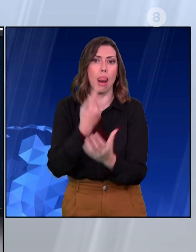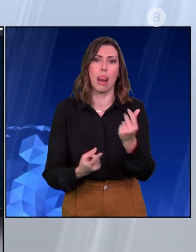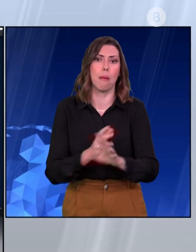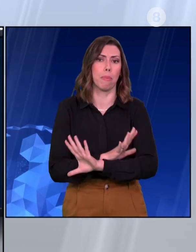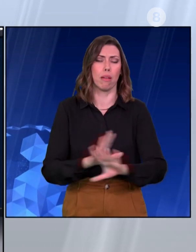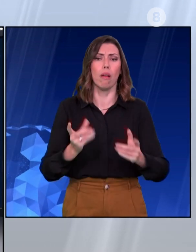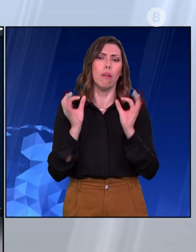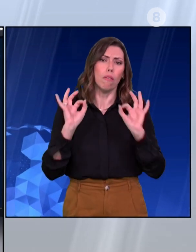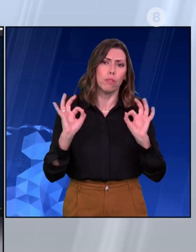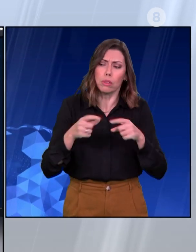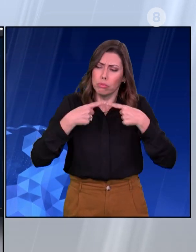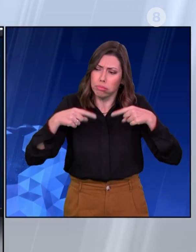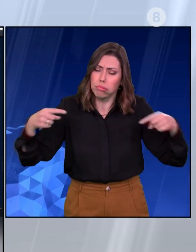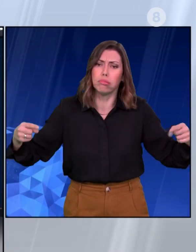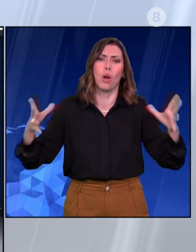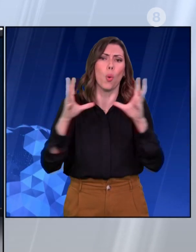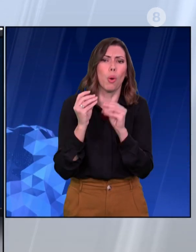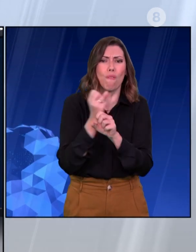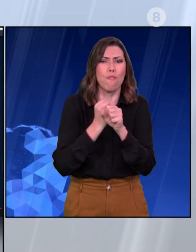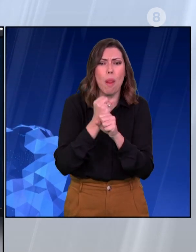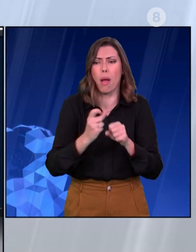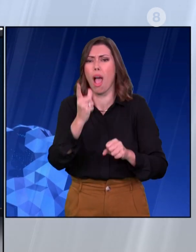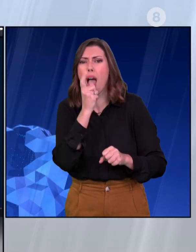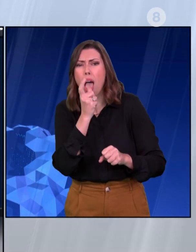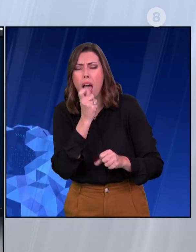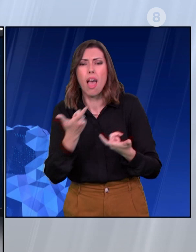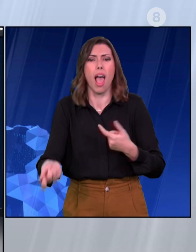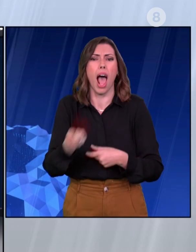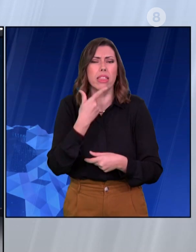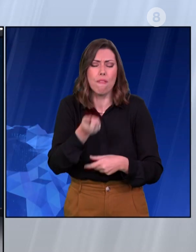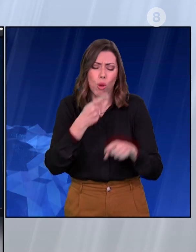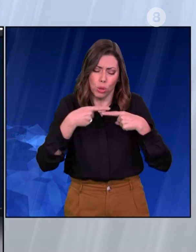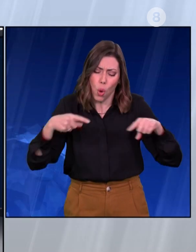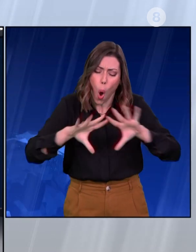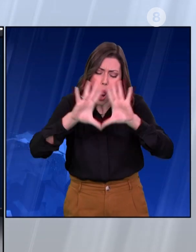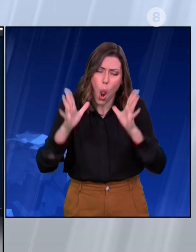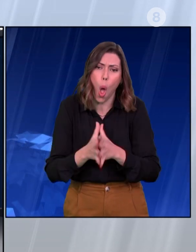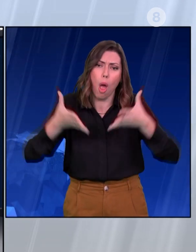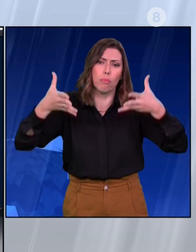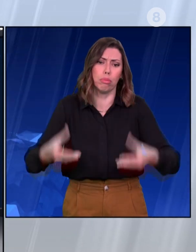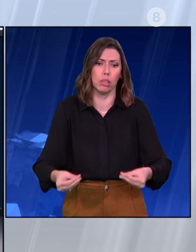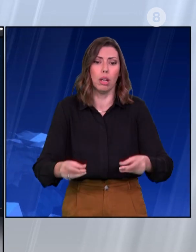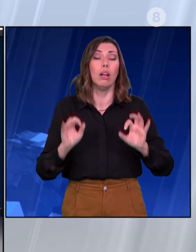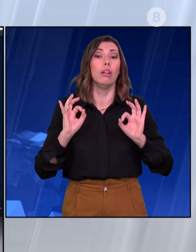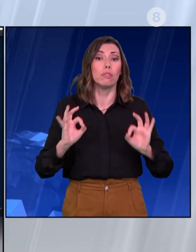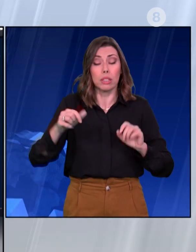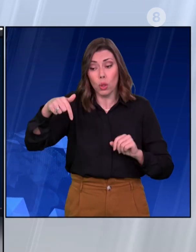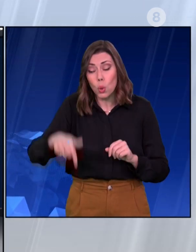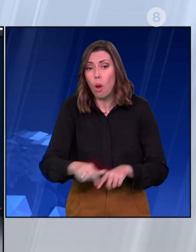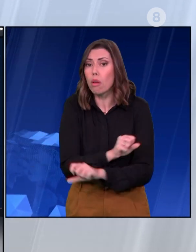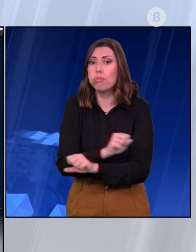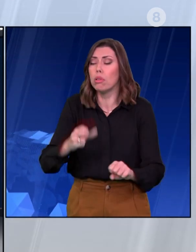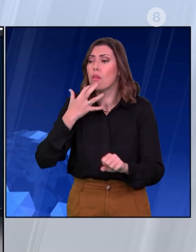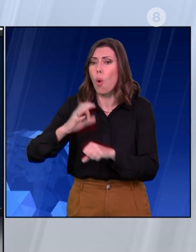εισπνεώμενα και παιδικές αντιβιώσεις. Ενδεικτικό της έξαρσης του εκρηκτικού κόκτελ COVID-19 είναι και το γεγονός ότι σε